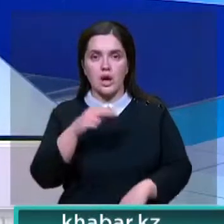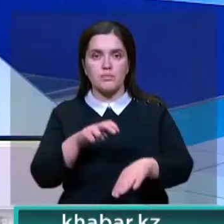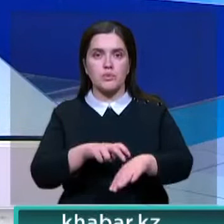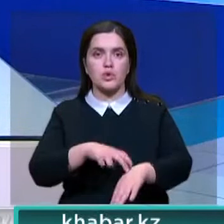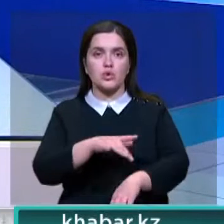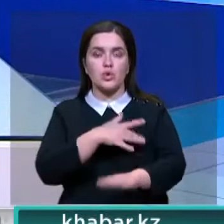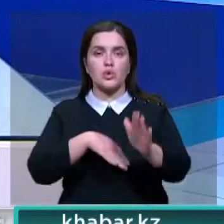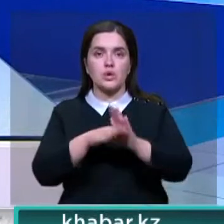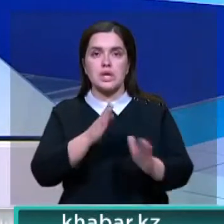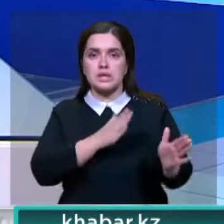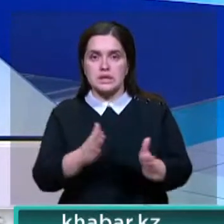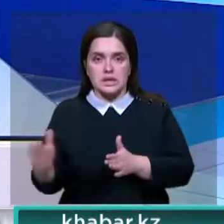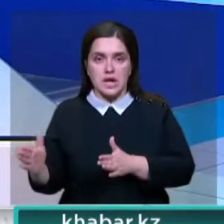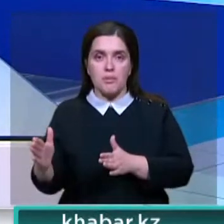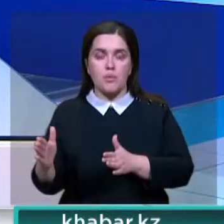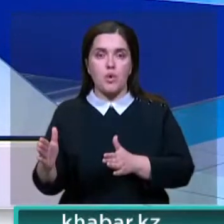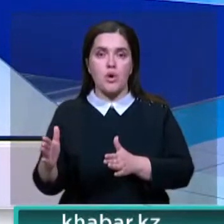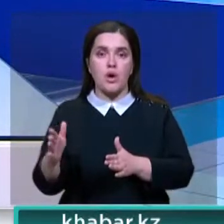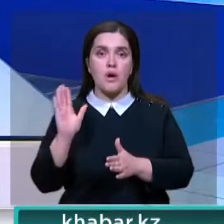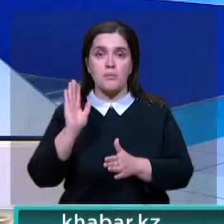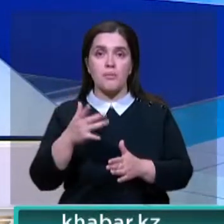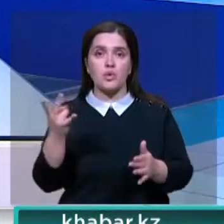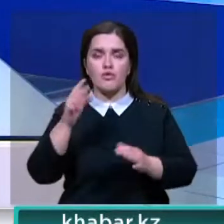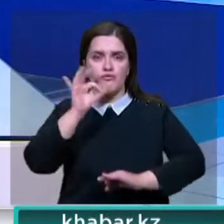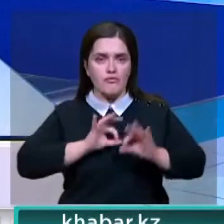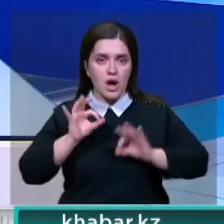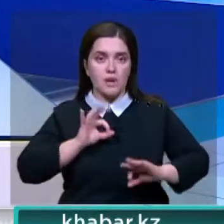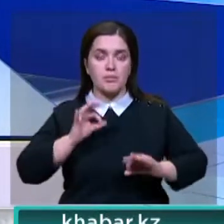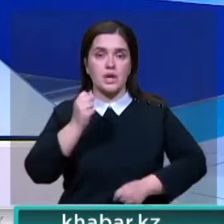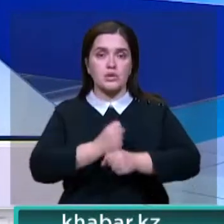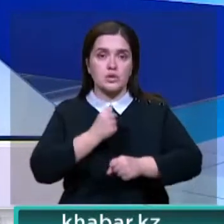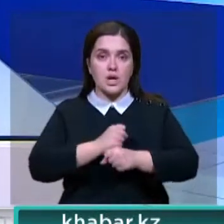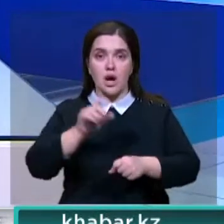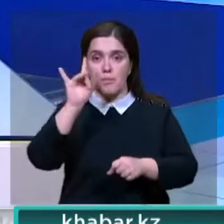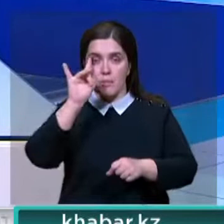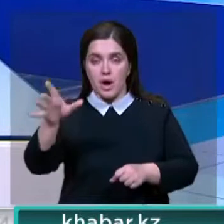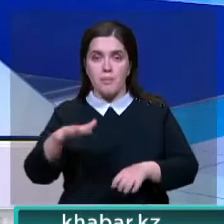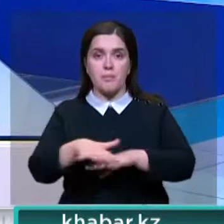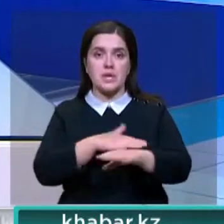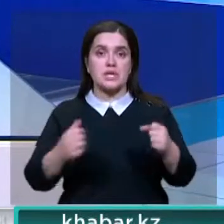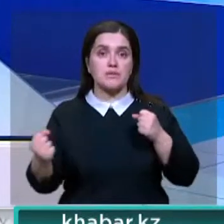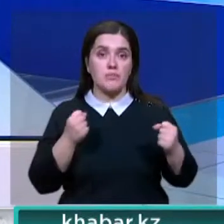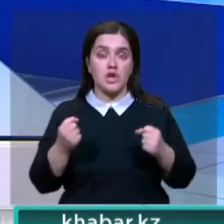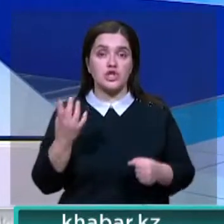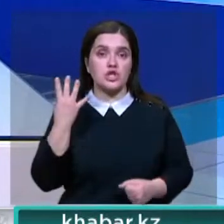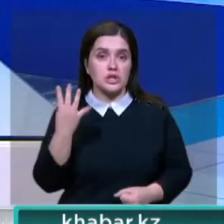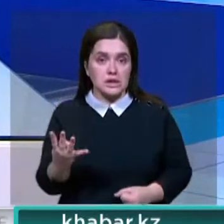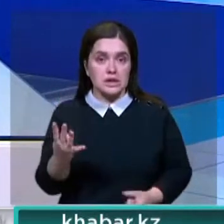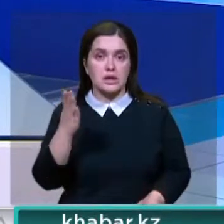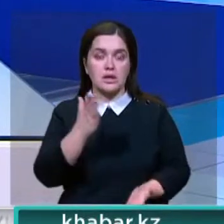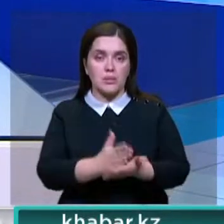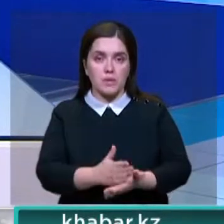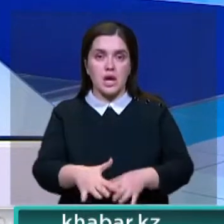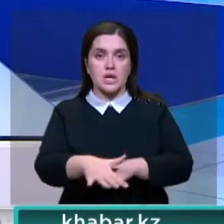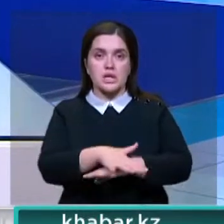улучшить систему эпид-прогнозирования, укрепить фарминдустрию, а еще популяризировать массовый спорт. Эти четыре ключевых